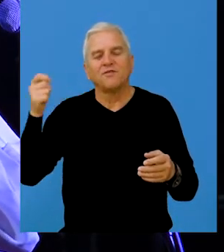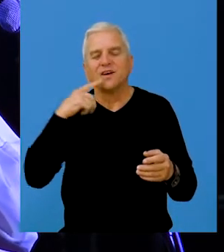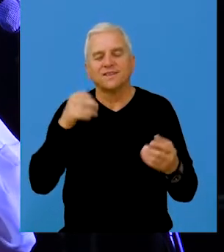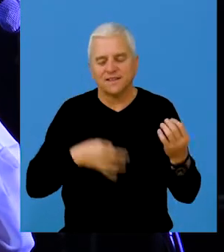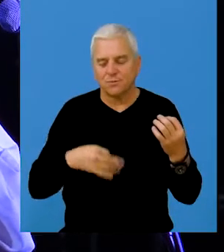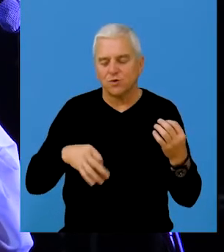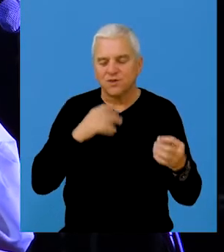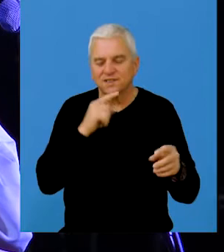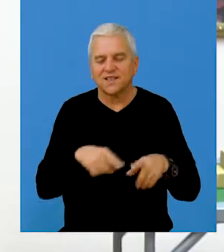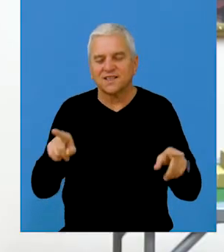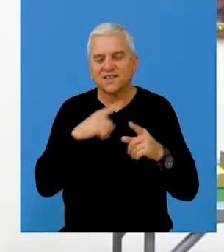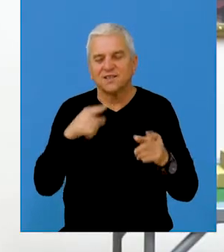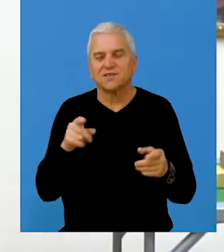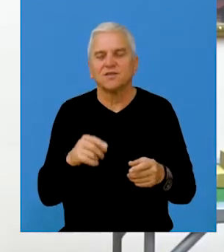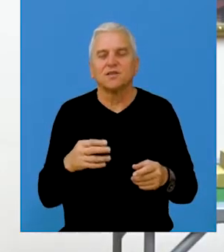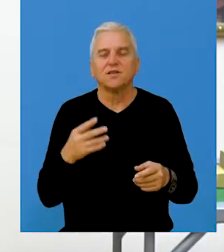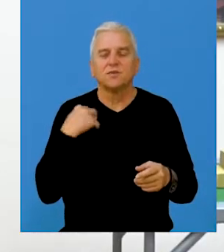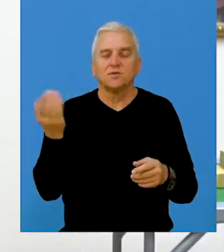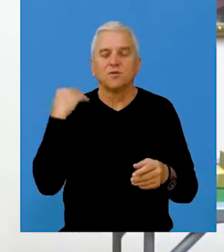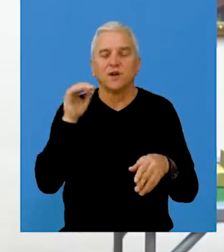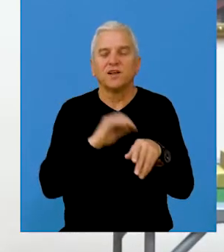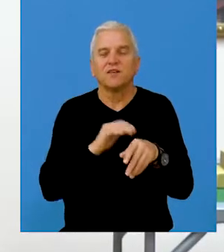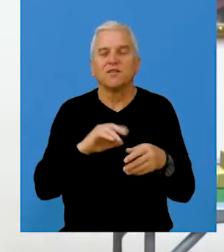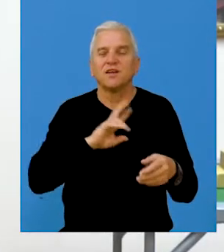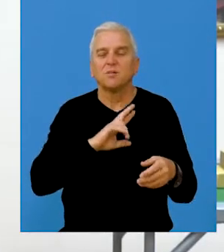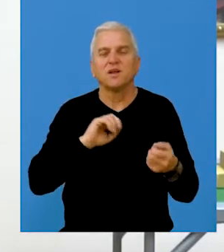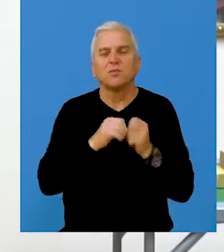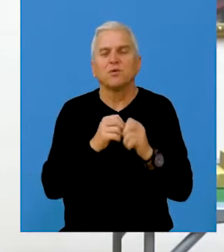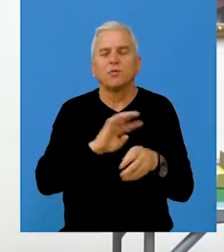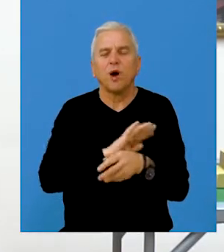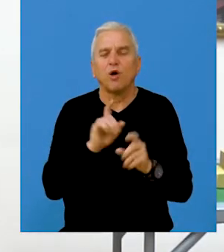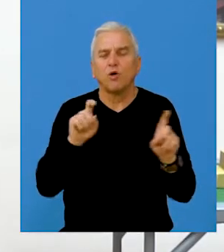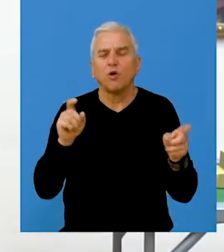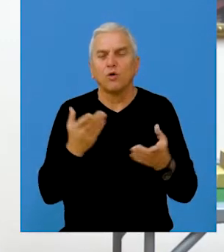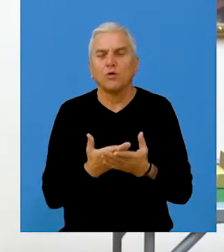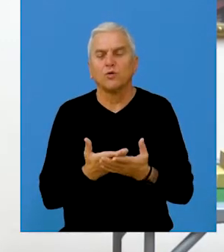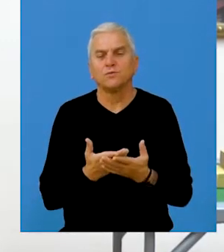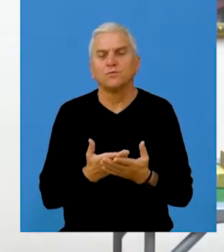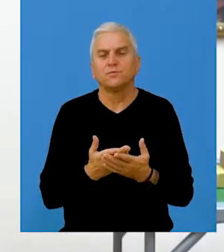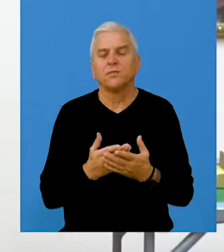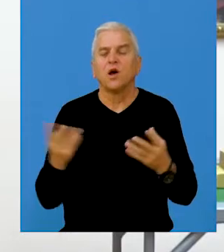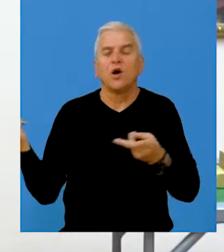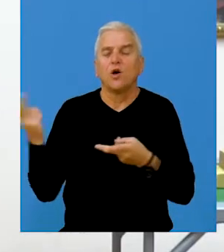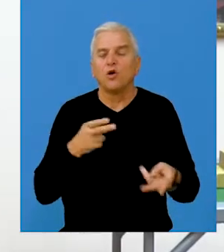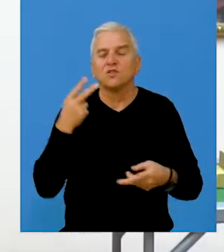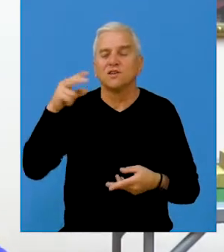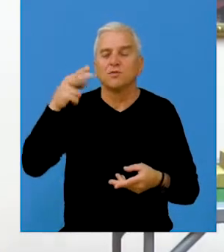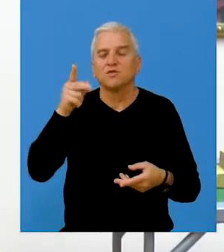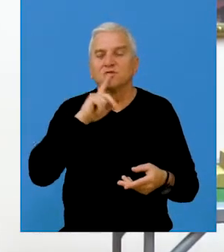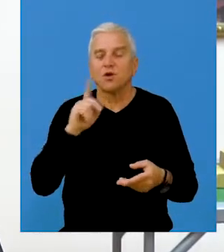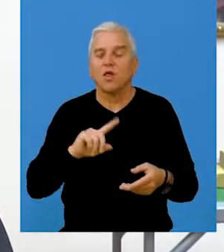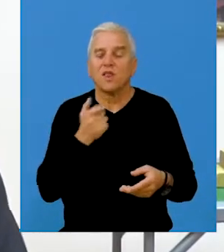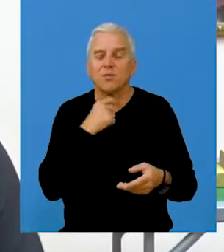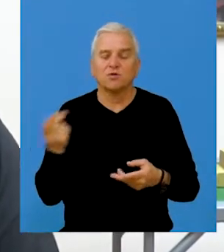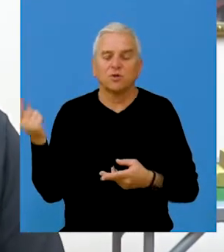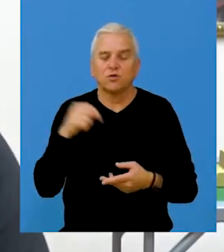tradicionalnim instrumentima. Pošto smo već najavili da smo imali problem sa koronom i sa gostima iz inostranstva